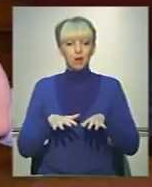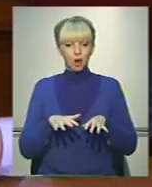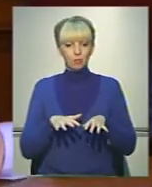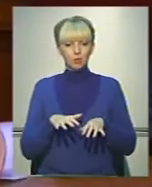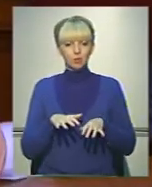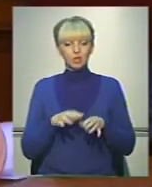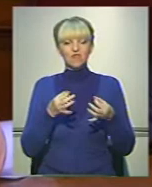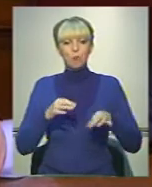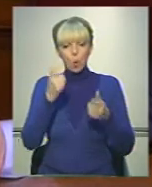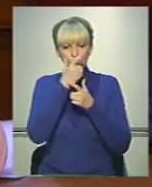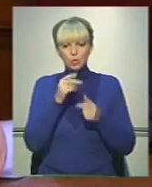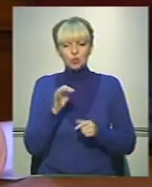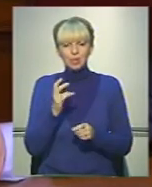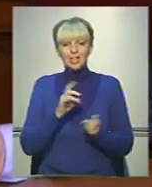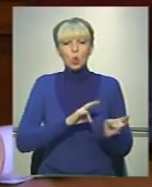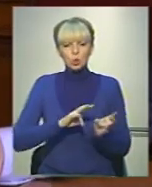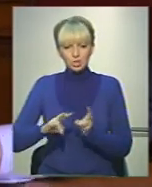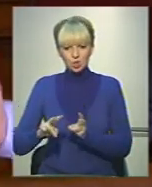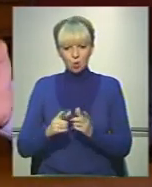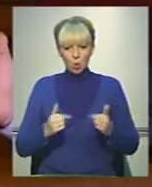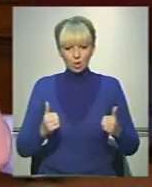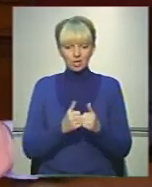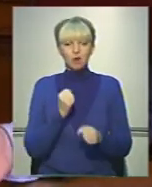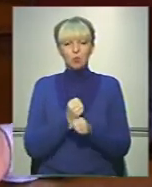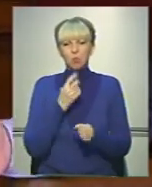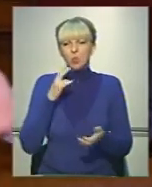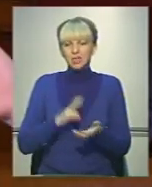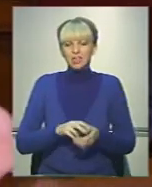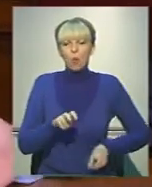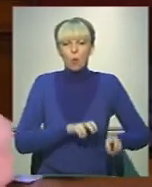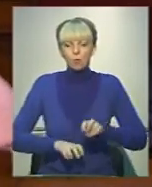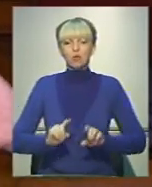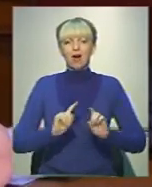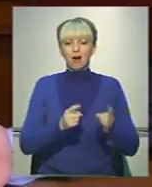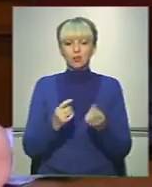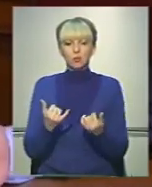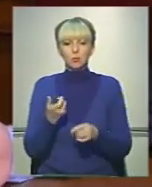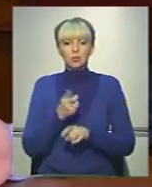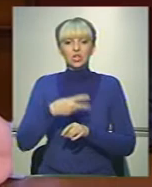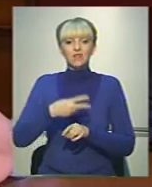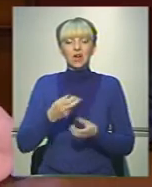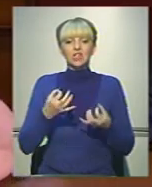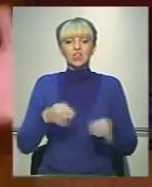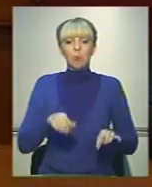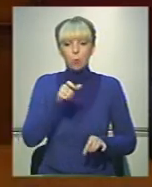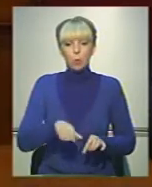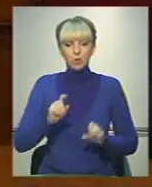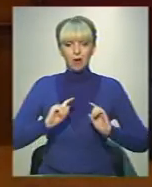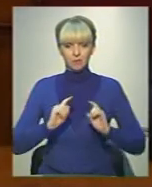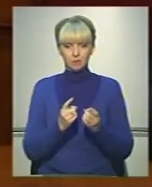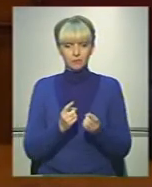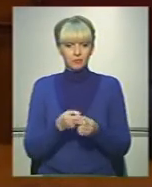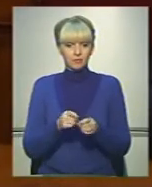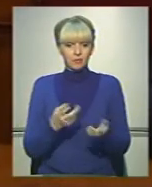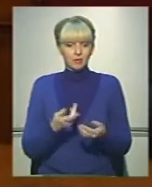«Свободу» оголосили чуть не тезористичну організацію. Роблять постійні обшуки, арешти. Сьогодні більше 20 свободівців арештовано. Дійшло до того,